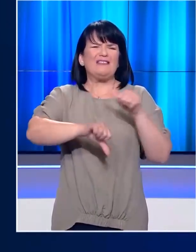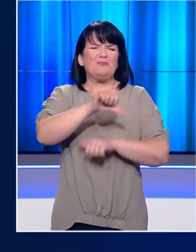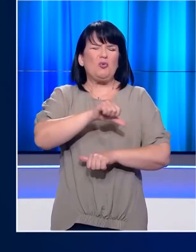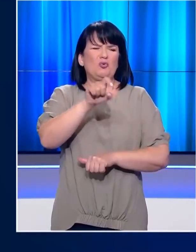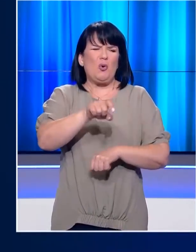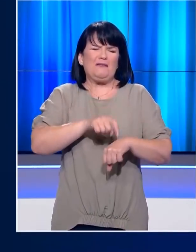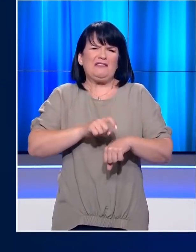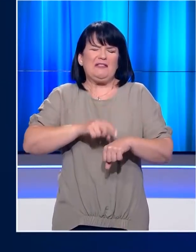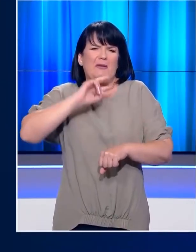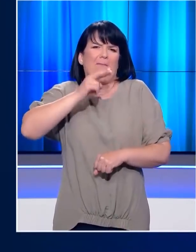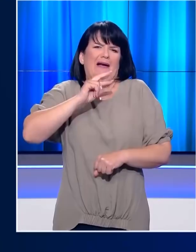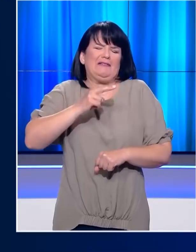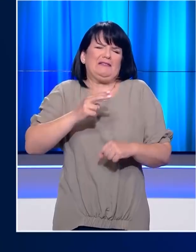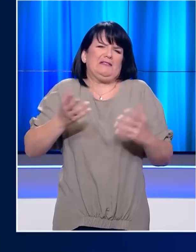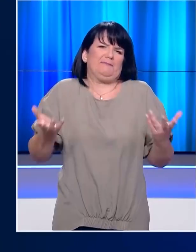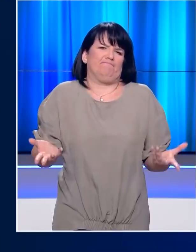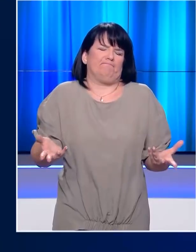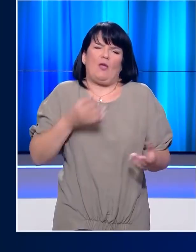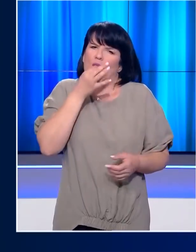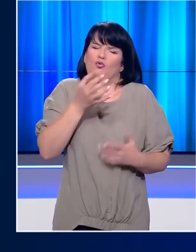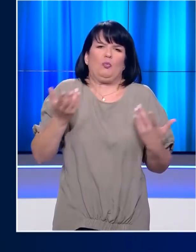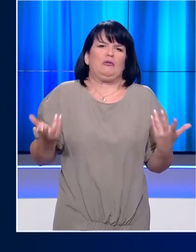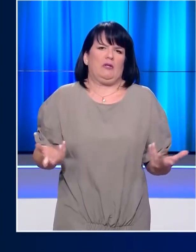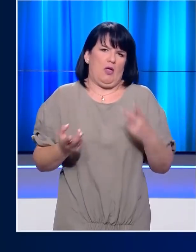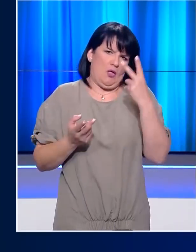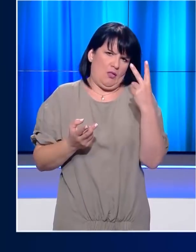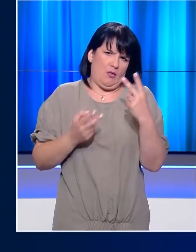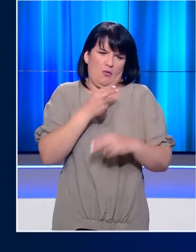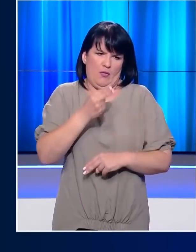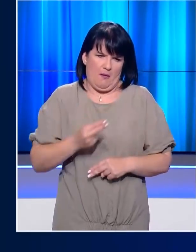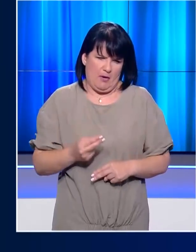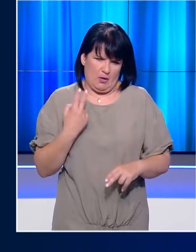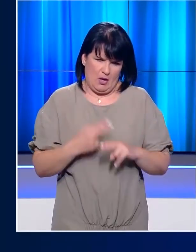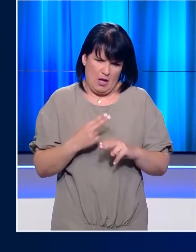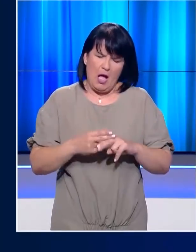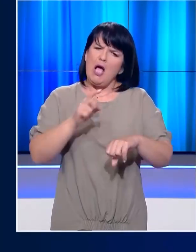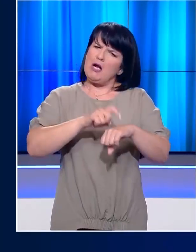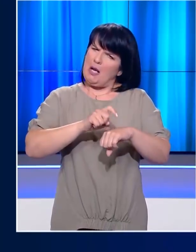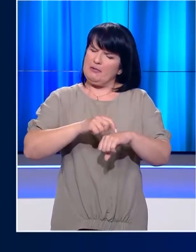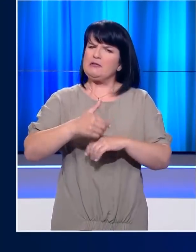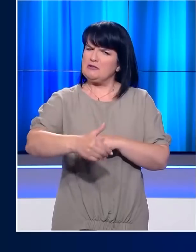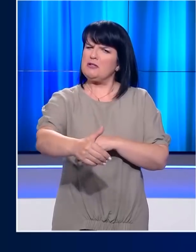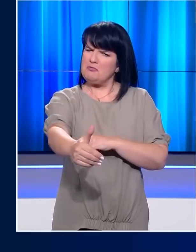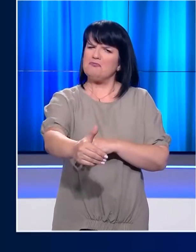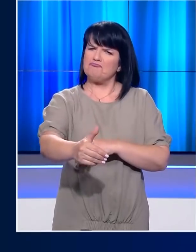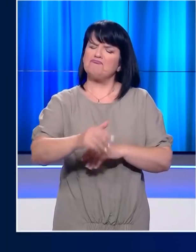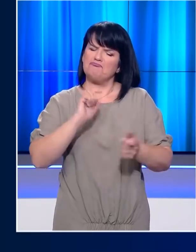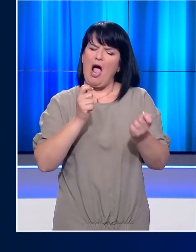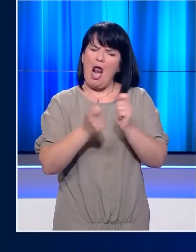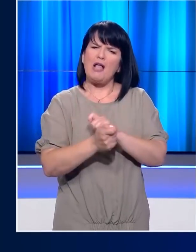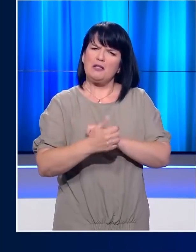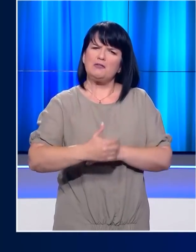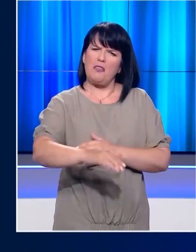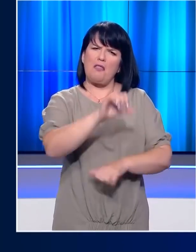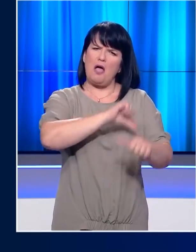είναι παρεξηγήσιμο. Θα σας πω λοιπόν δύο φράσεις μόνο. Κάποια στιγμή προφανώς και θα γίνουν αλλαγές